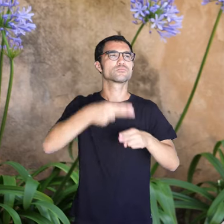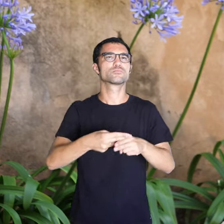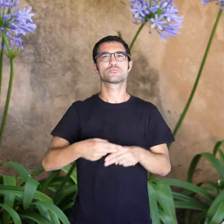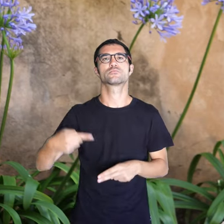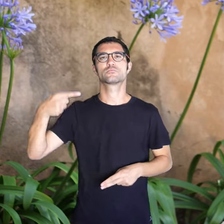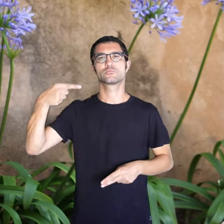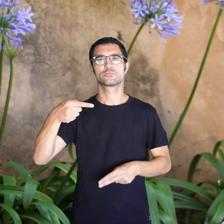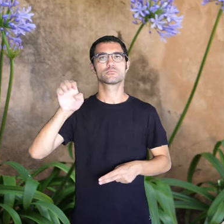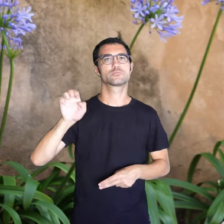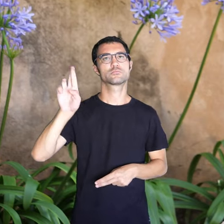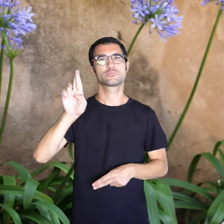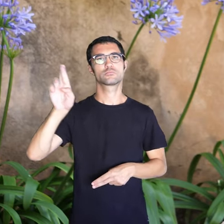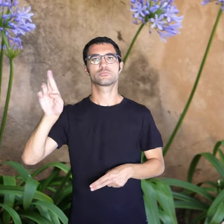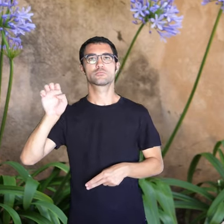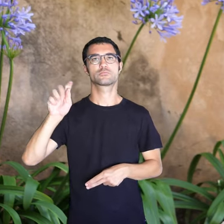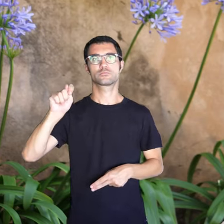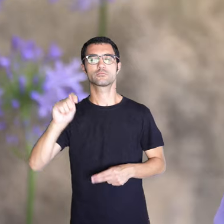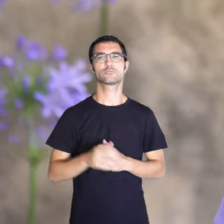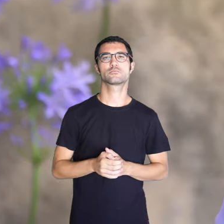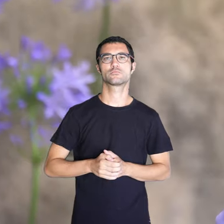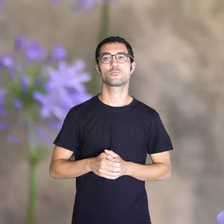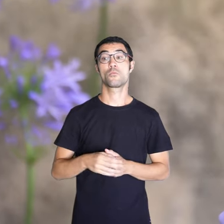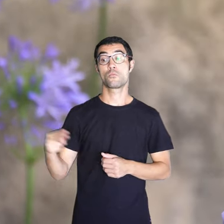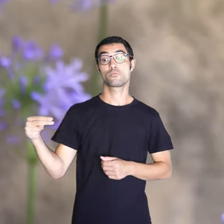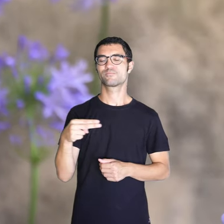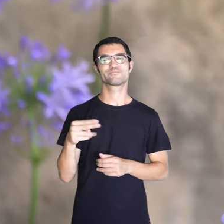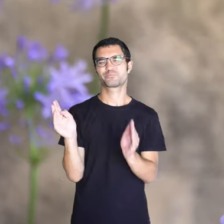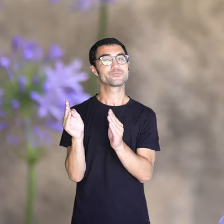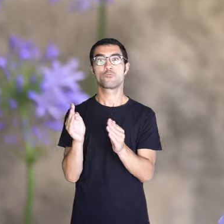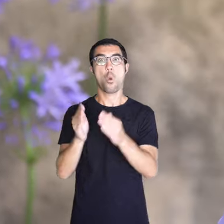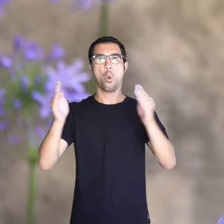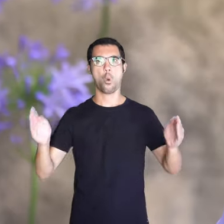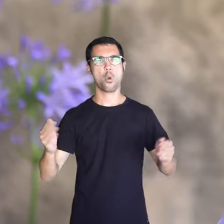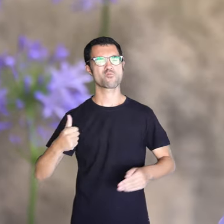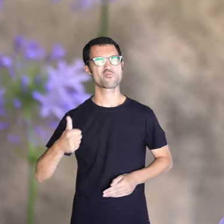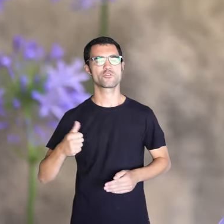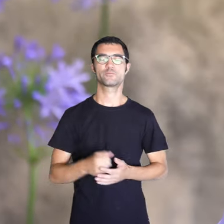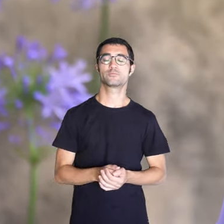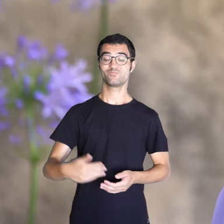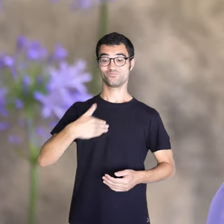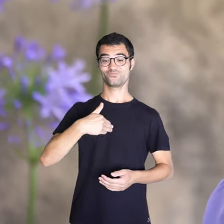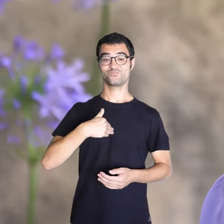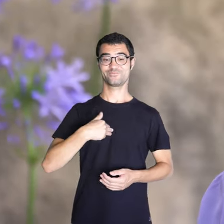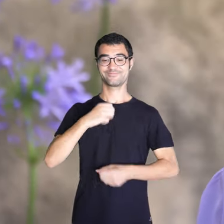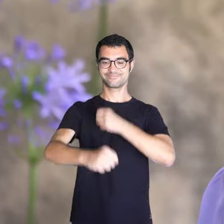i ella, potser, venia més al peix bo. I quan vaig fer els 65 anys, me la